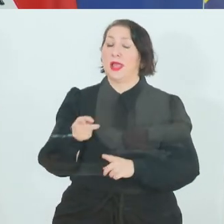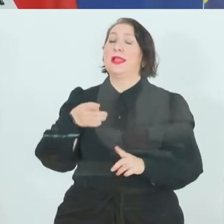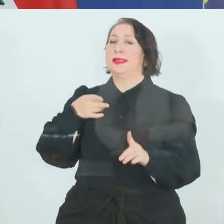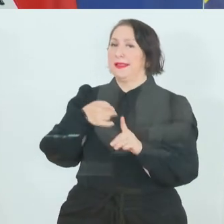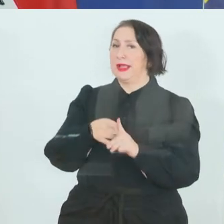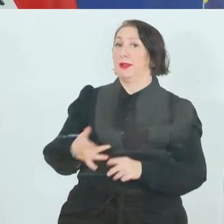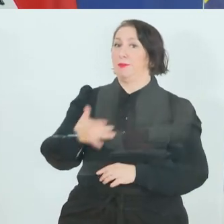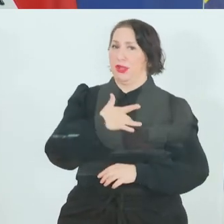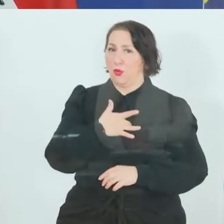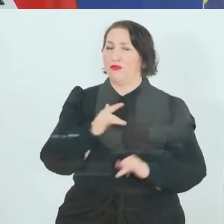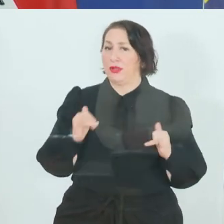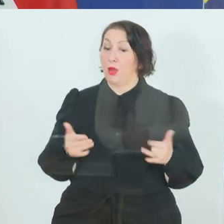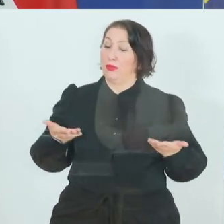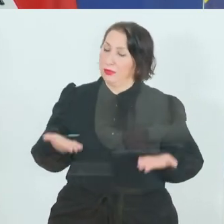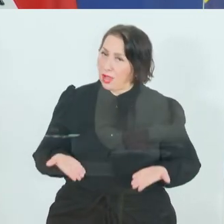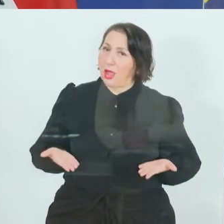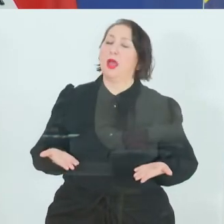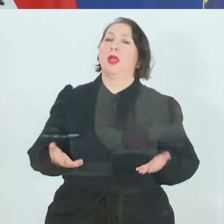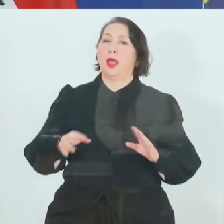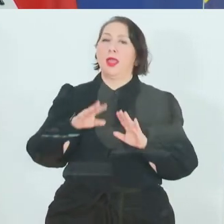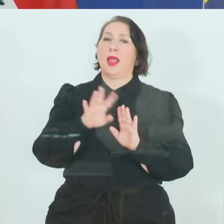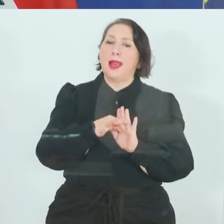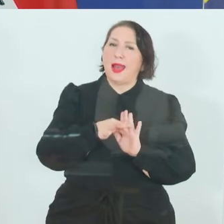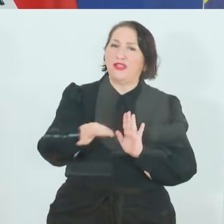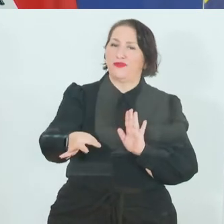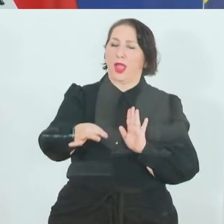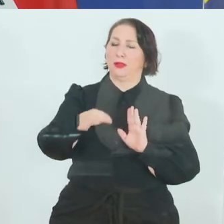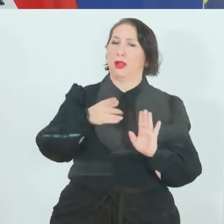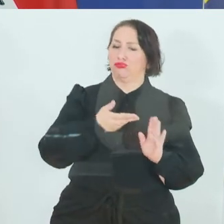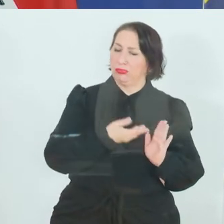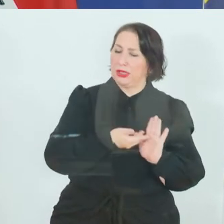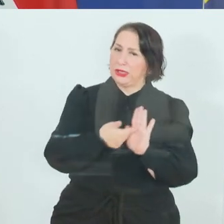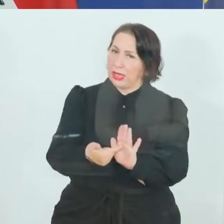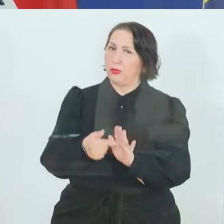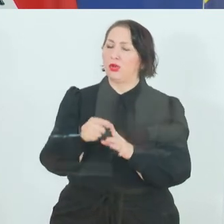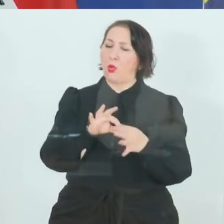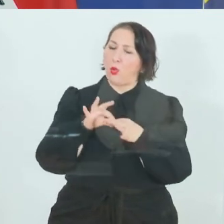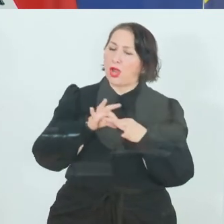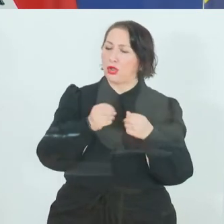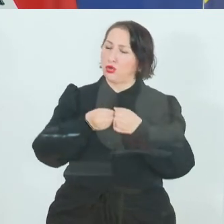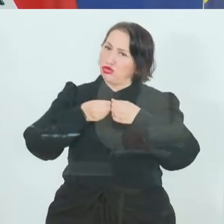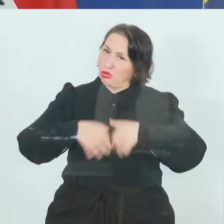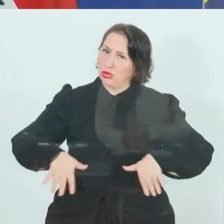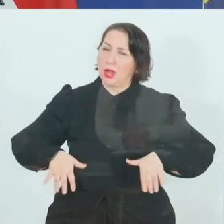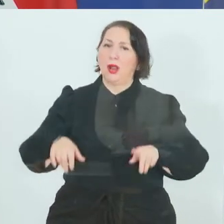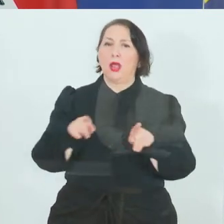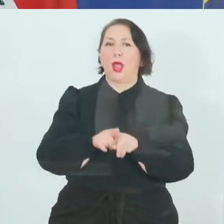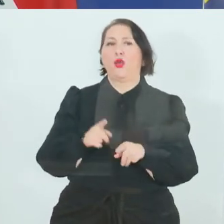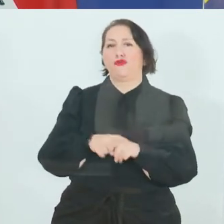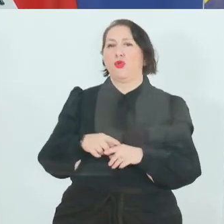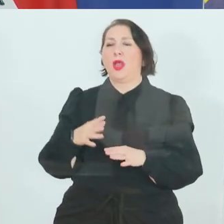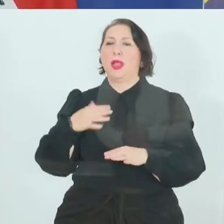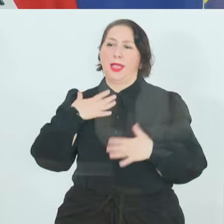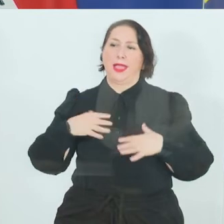können. Und da stellen wir auch einen Leitfaden zur Verfügung, organisatorisch und strukturell, aber auch für die Ergonomie.